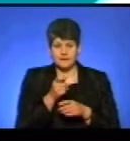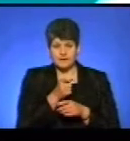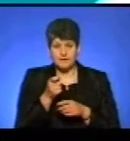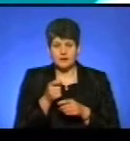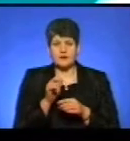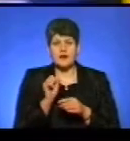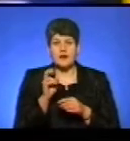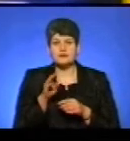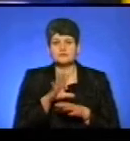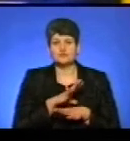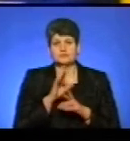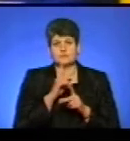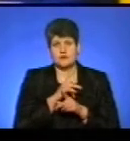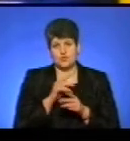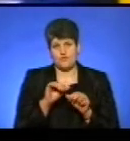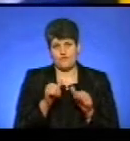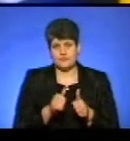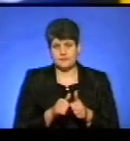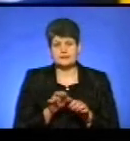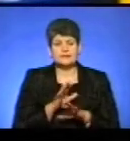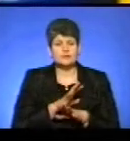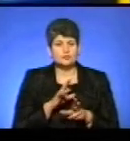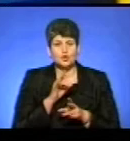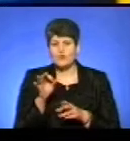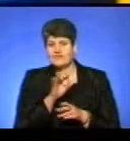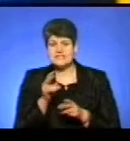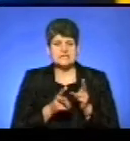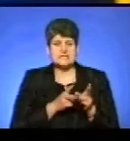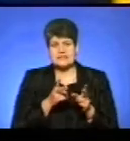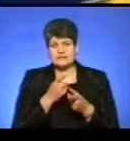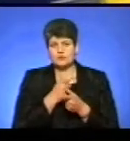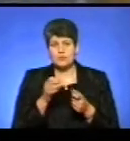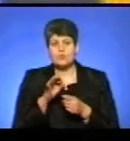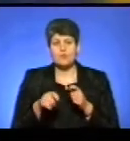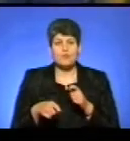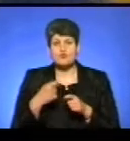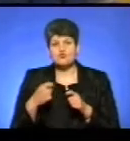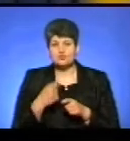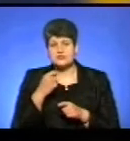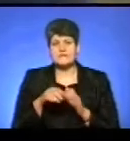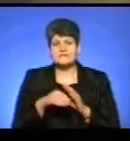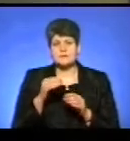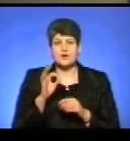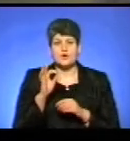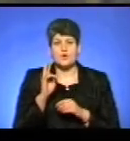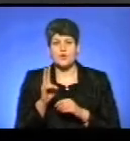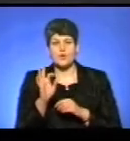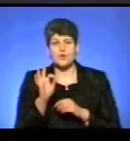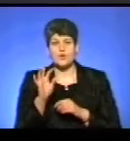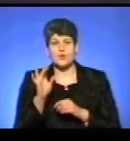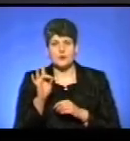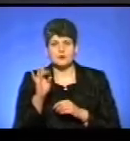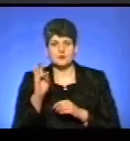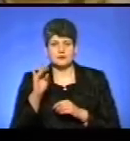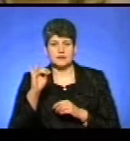чином оформлений. Не надходило офіційних скарг чи інформації про порушення під час виборів у Корденській об'єднаній територіальній